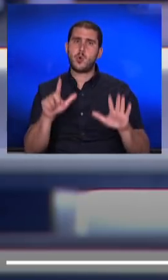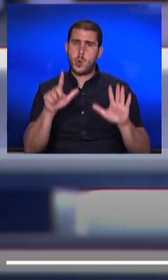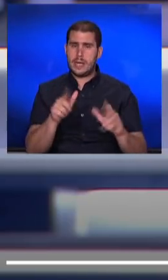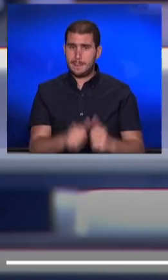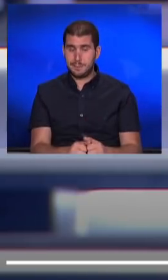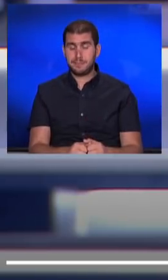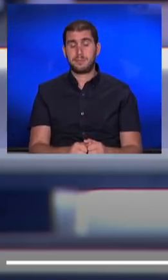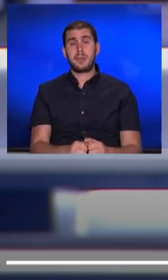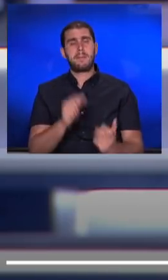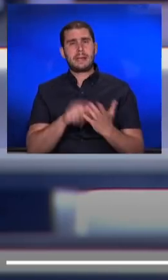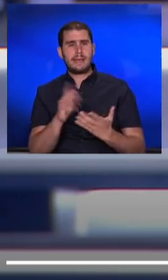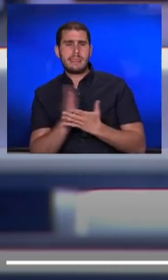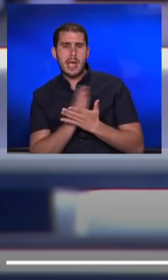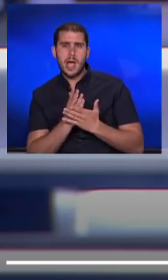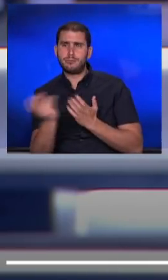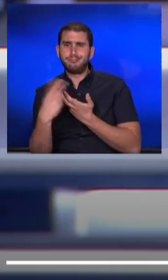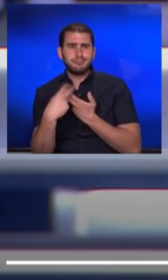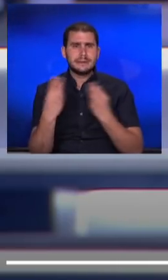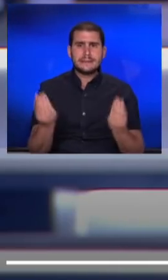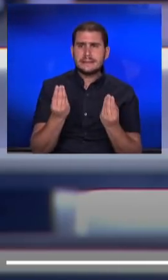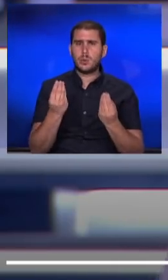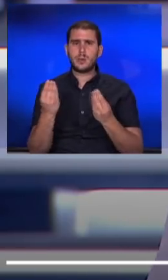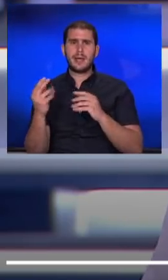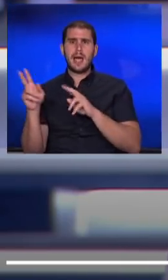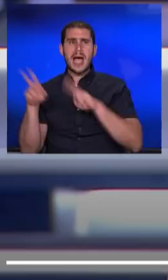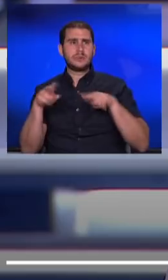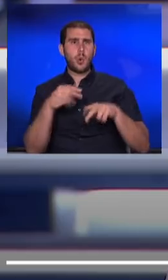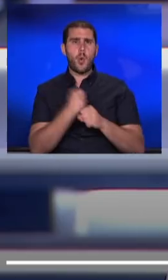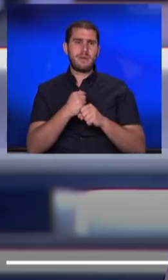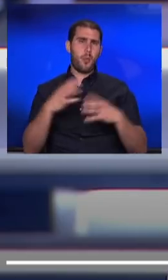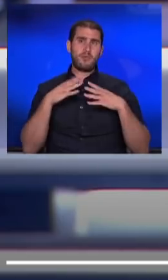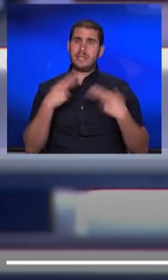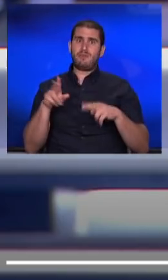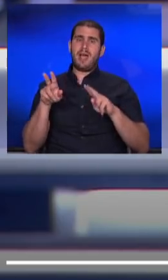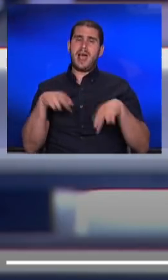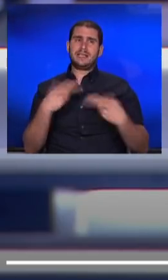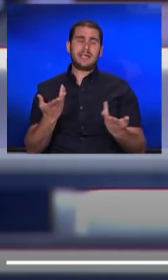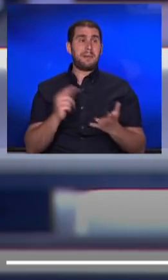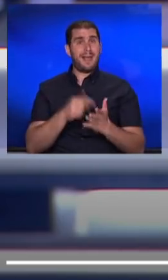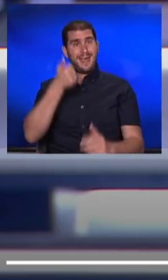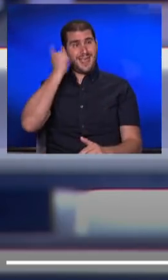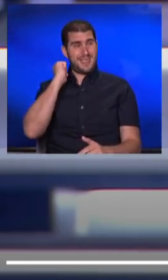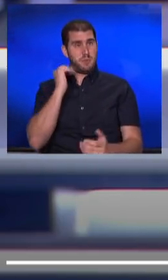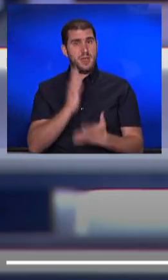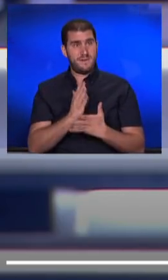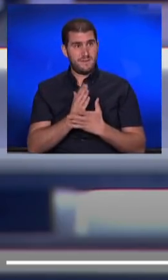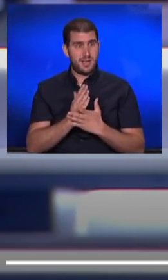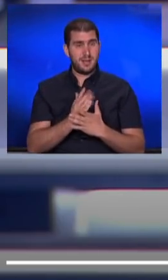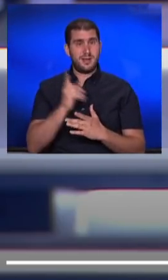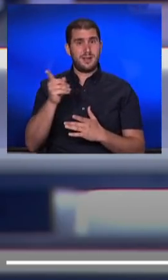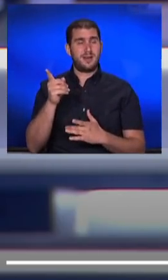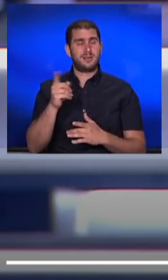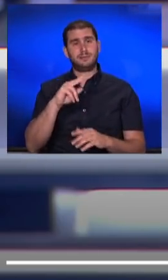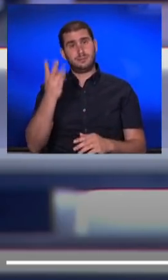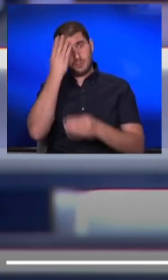לצורך כך נערכנו, קלטנו ציוד, החזרנו הרבה מאוד עובדים לחלט. אי אפשר להחזיר אותם לחלט, כי אתמול הצד השני של המשוואה